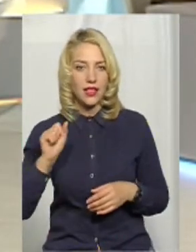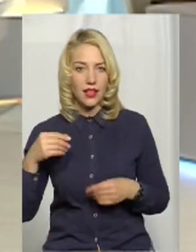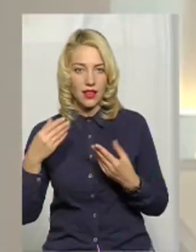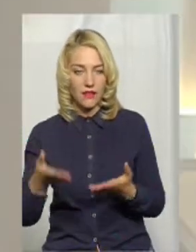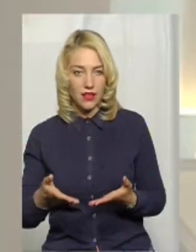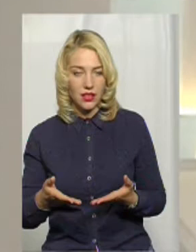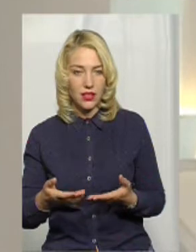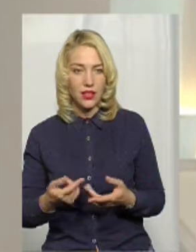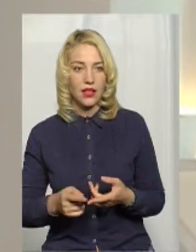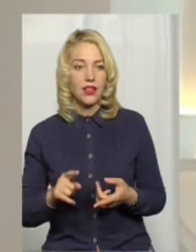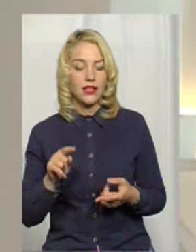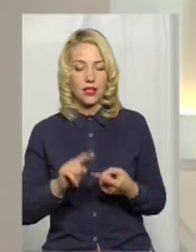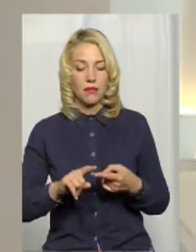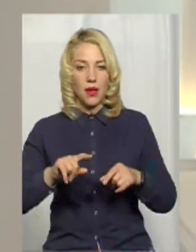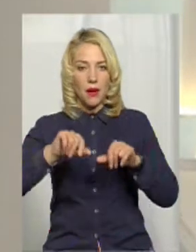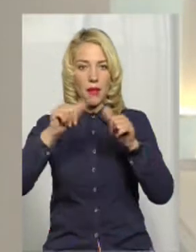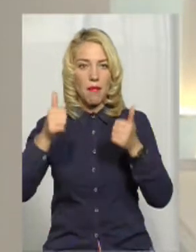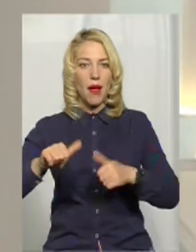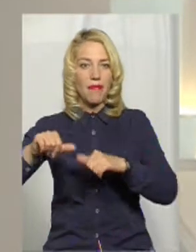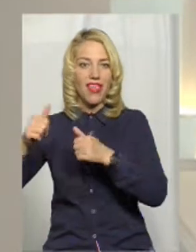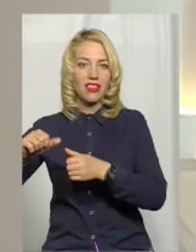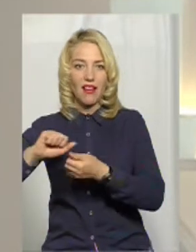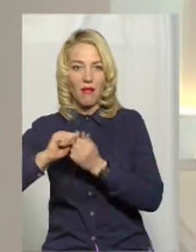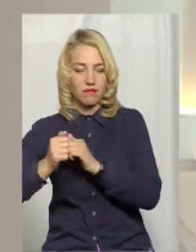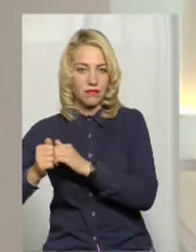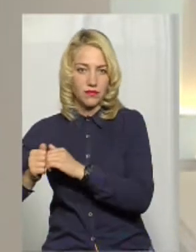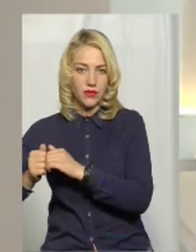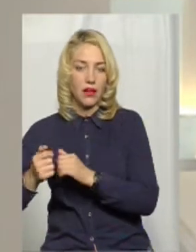пам'яткам. Є якісь висновки про їхній стан?